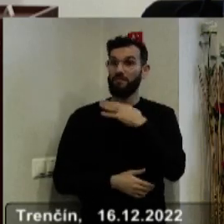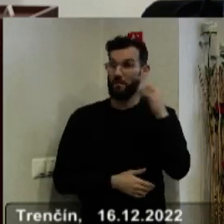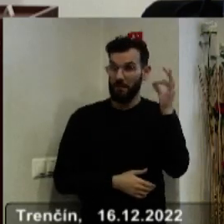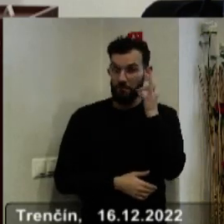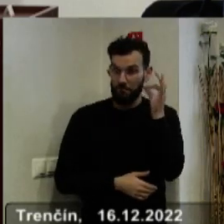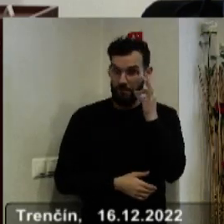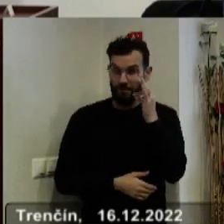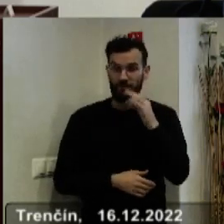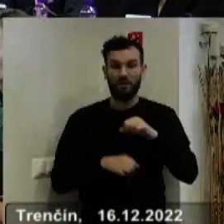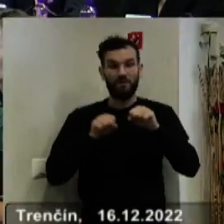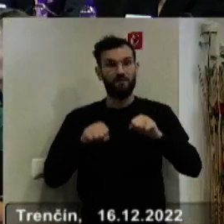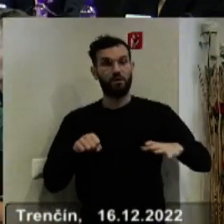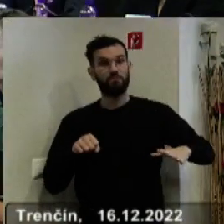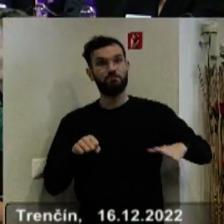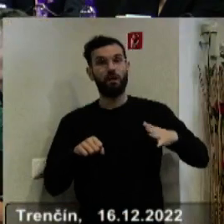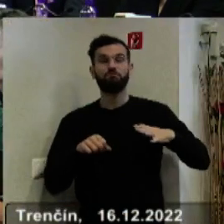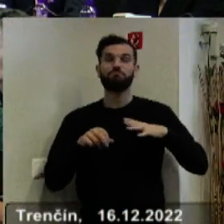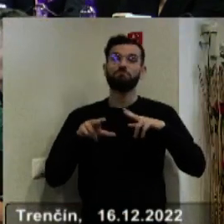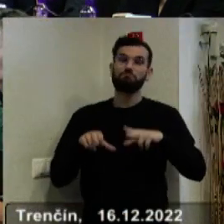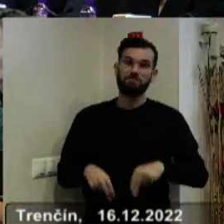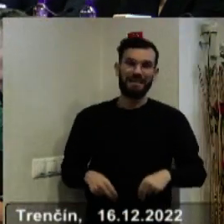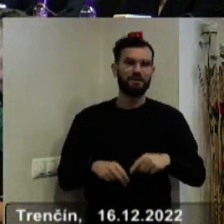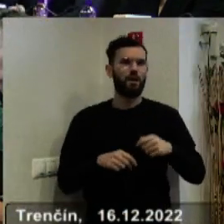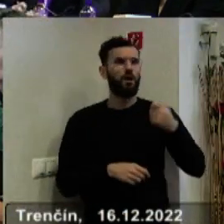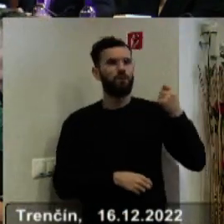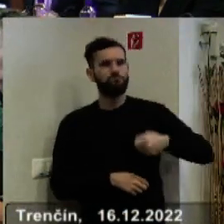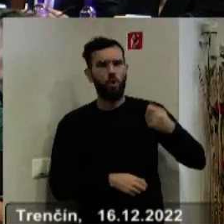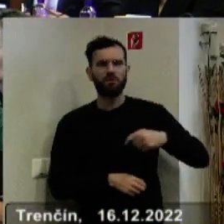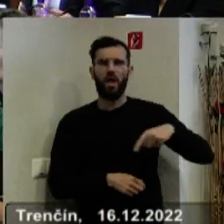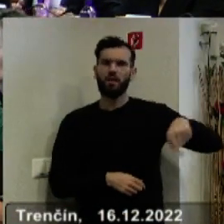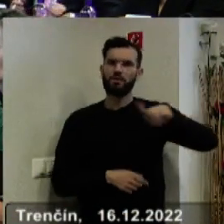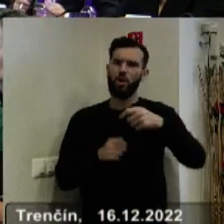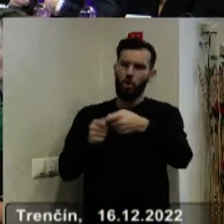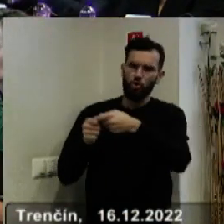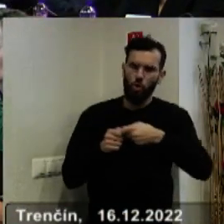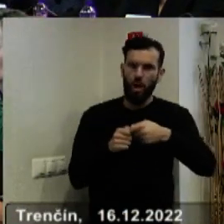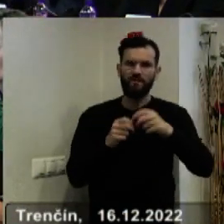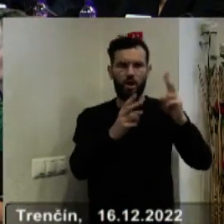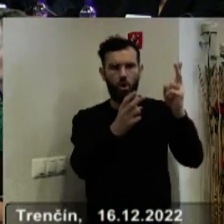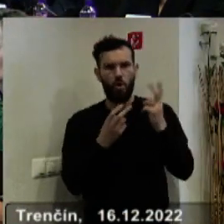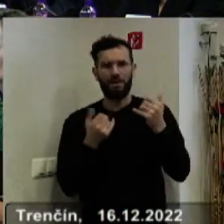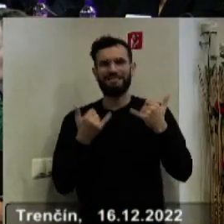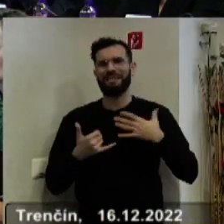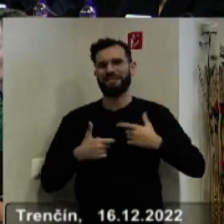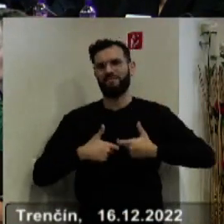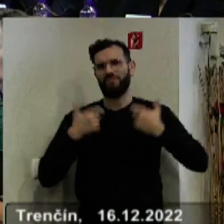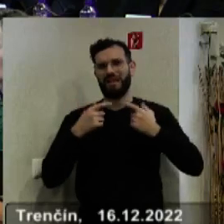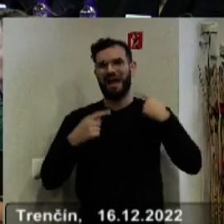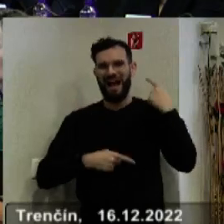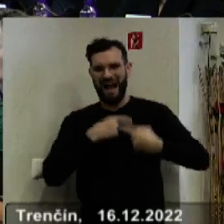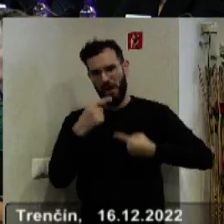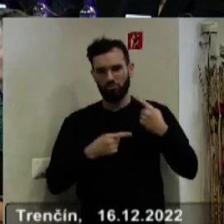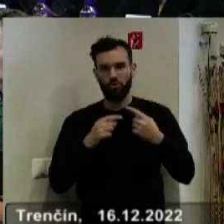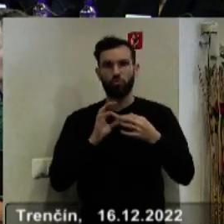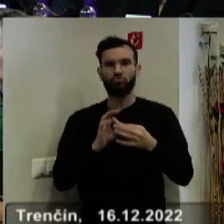veľmi pekne za slovo. Vážený pán predseda, vážené pani poslankyne, pani poslanci, kolegovia, hostia, dovolte mi uvieť materiál o aktualizáciu